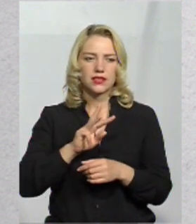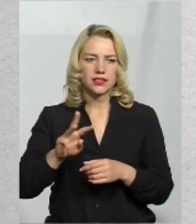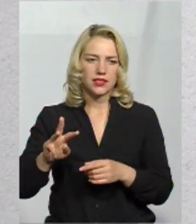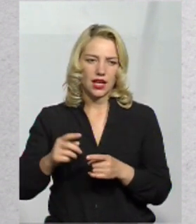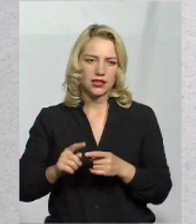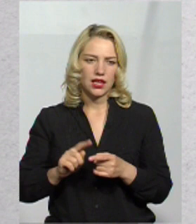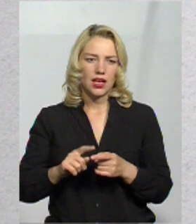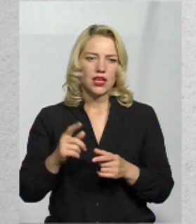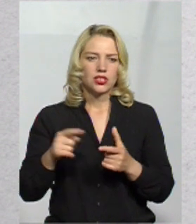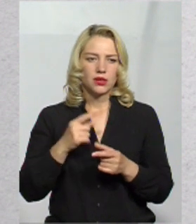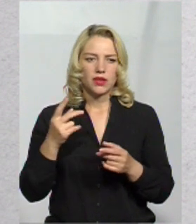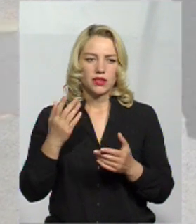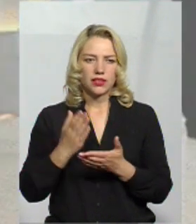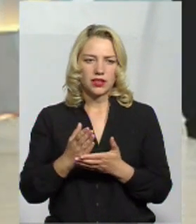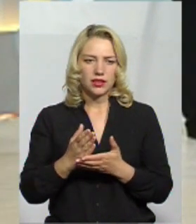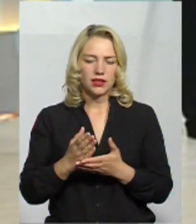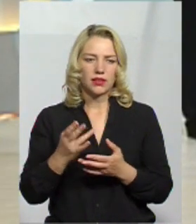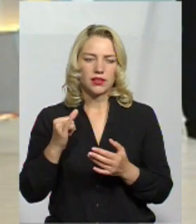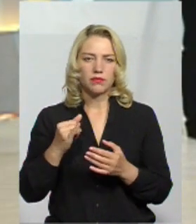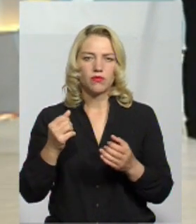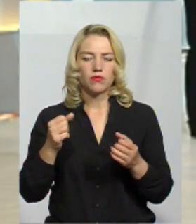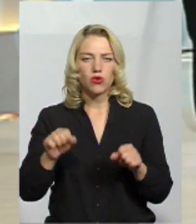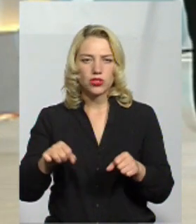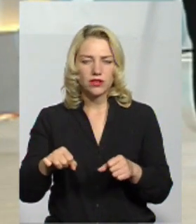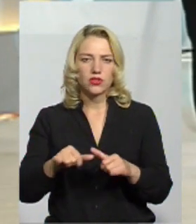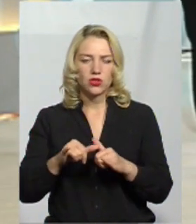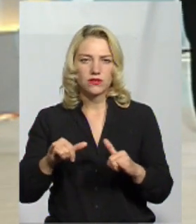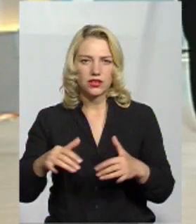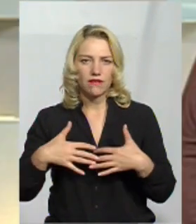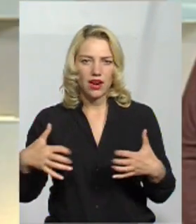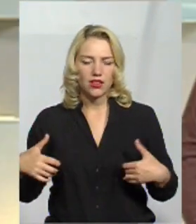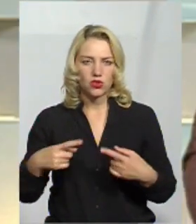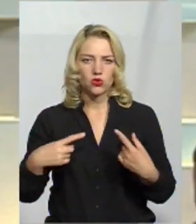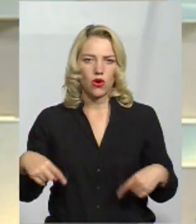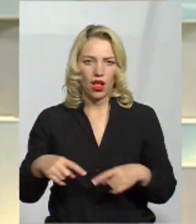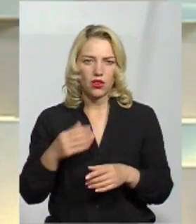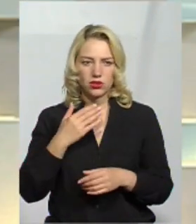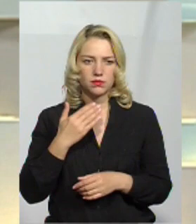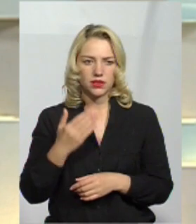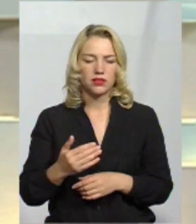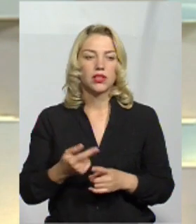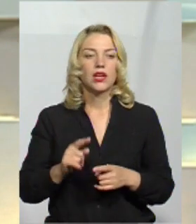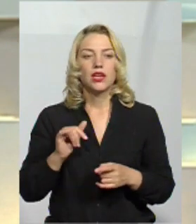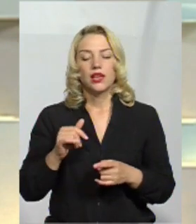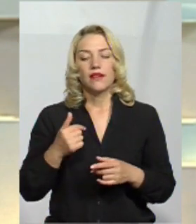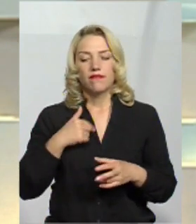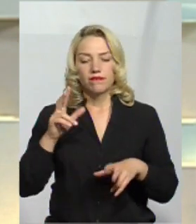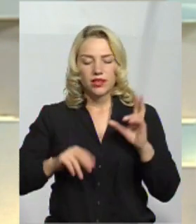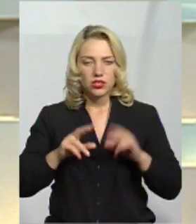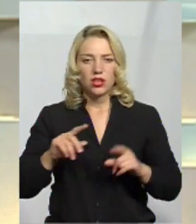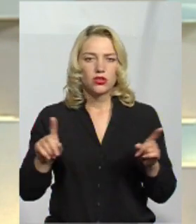можливості розвивати в області саме тваринницьку галузь? Вважаю, що таки потрібно саме розвивати